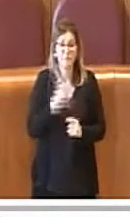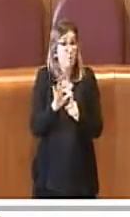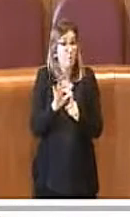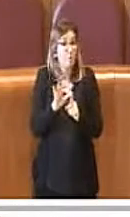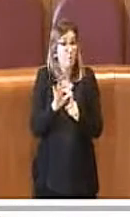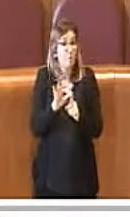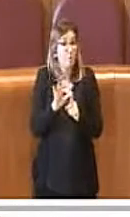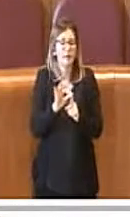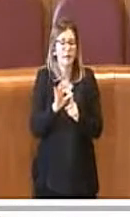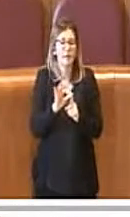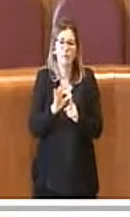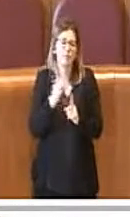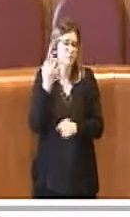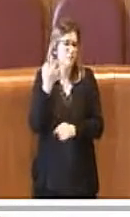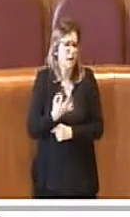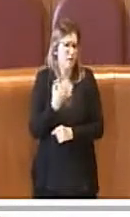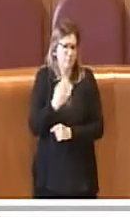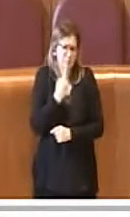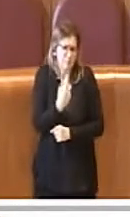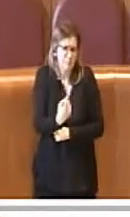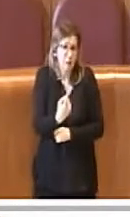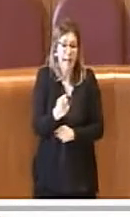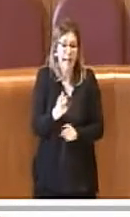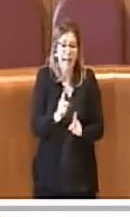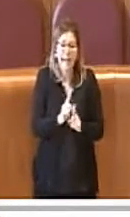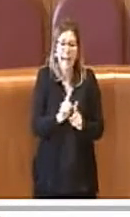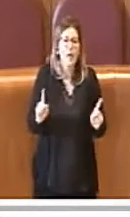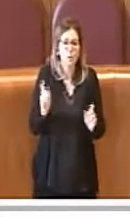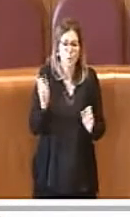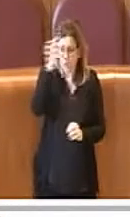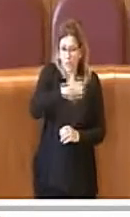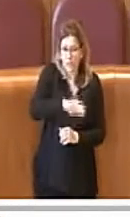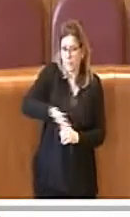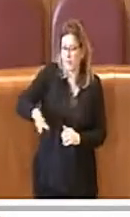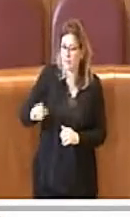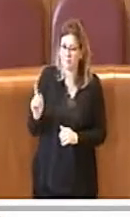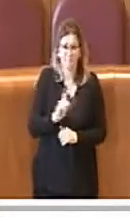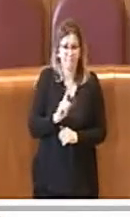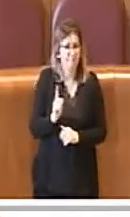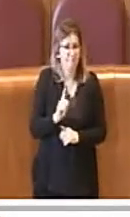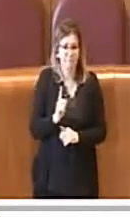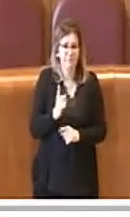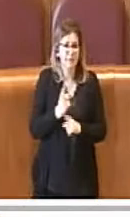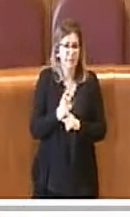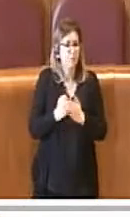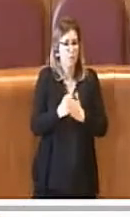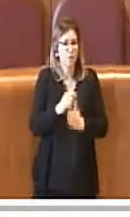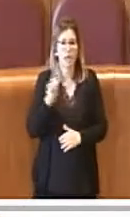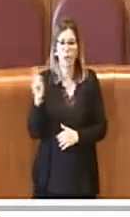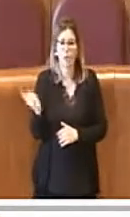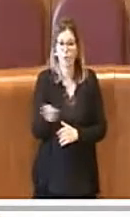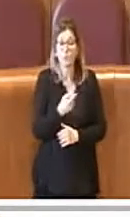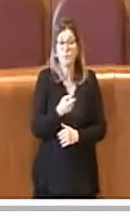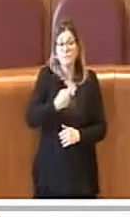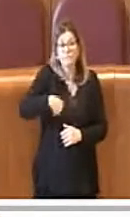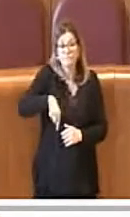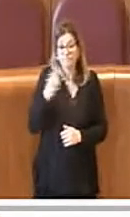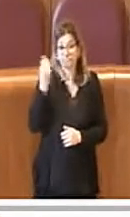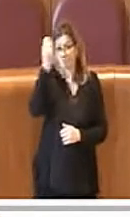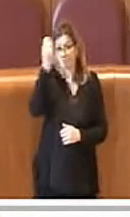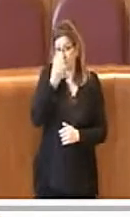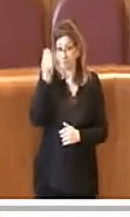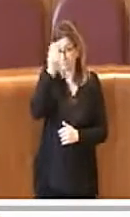che nessuno deve rimanere indietro, per questo riteniamo però, ed è questa una riflessione che